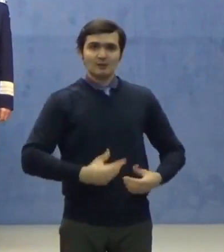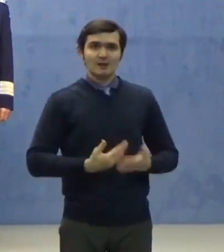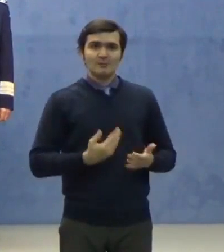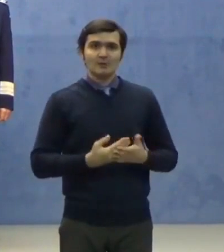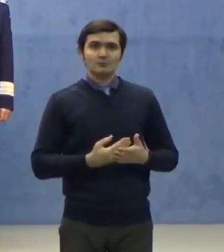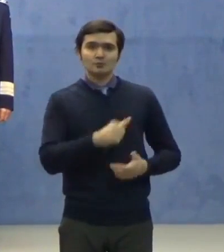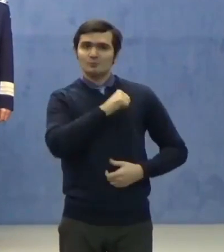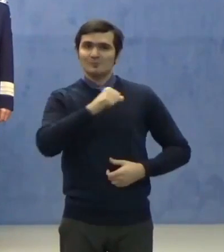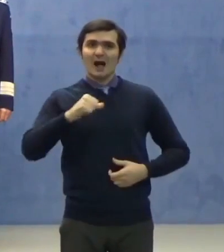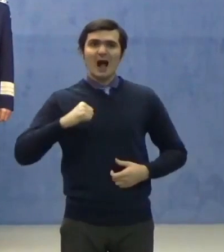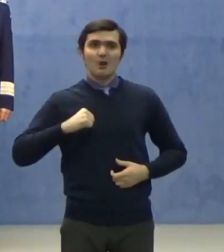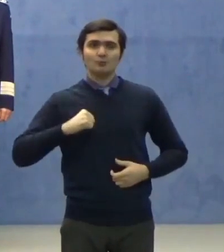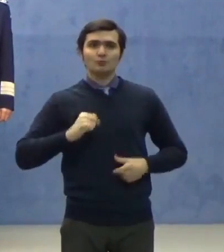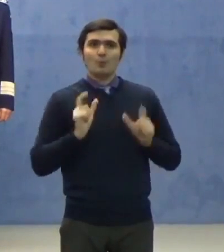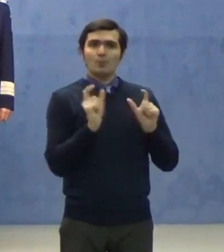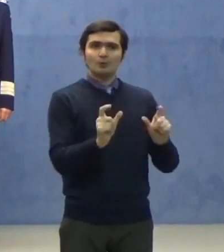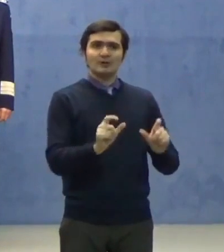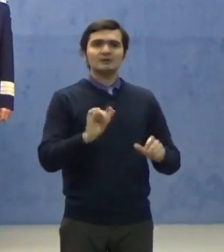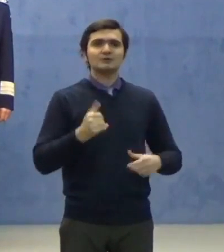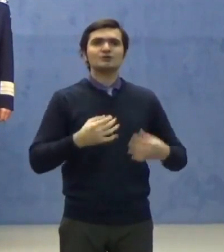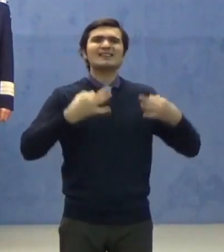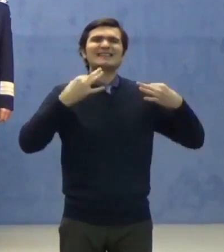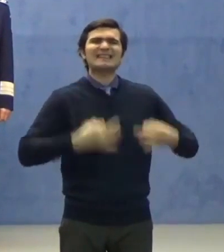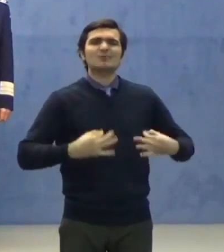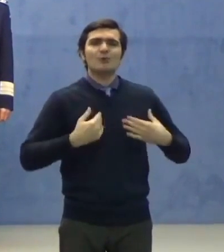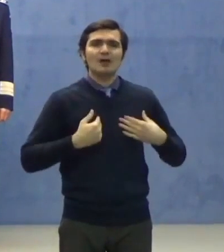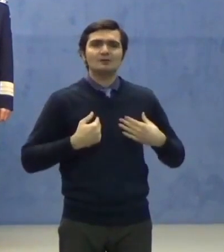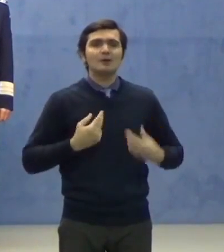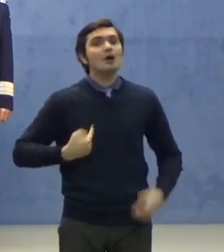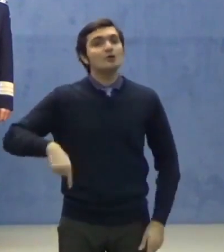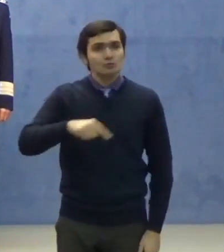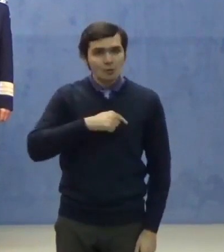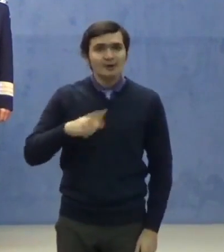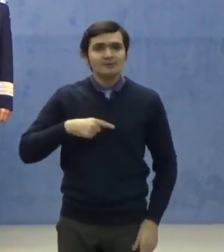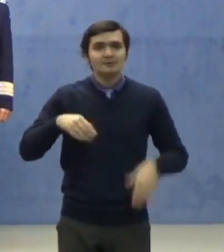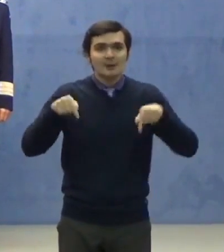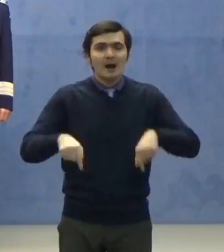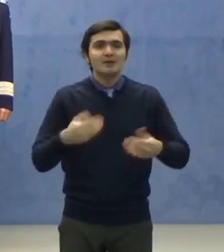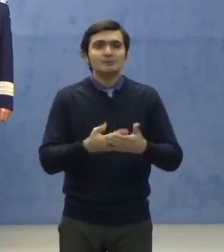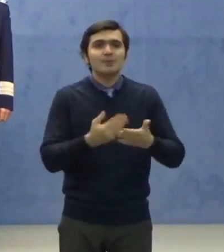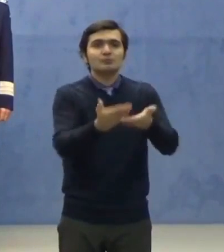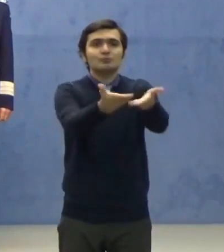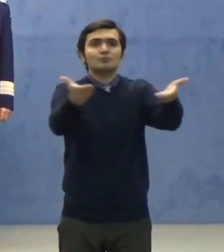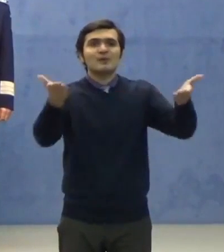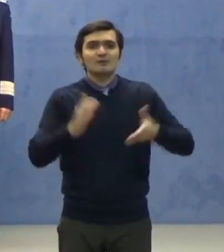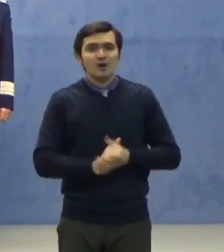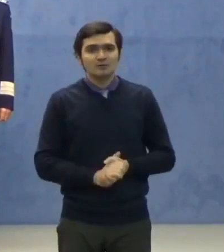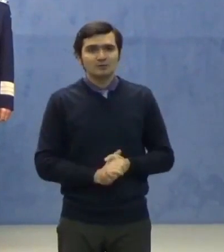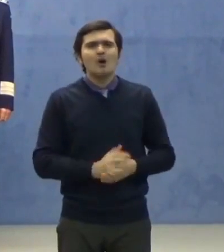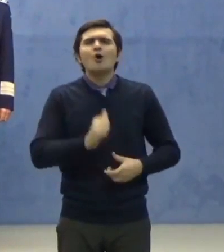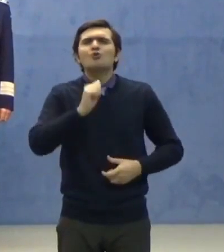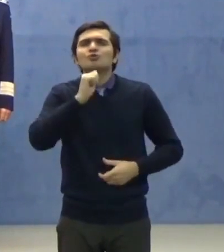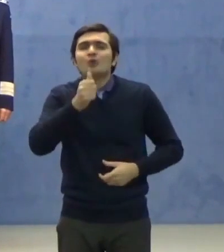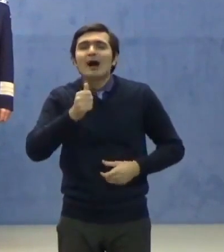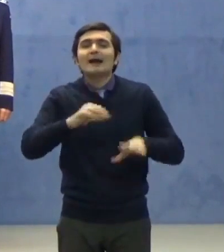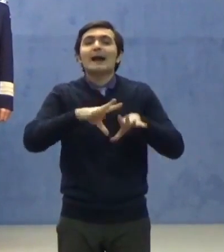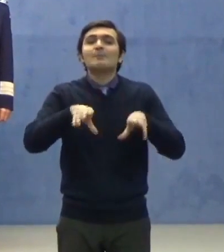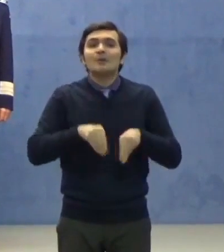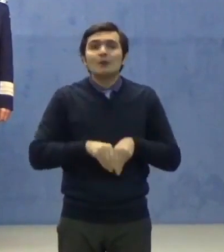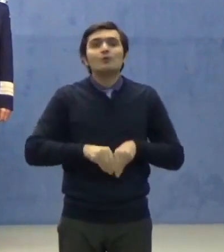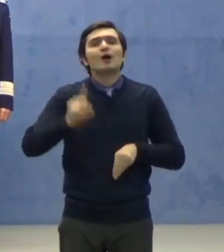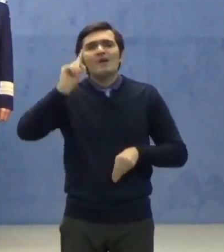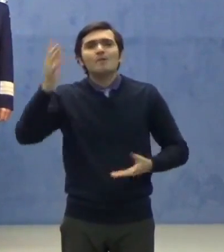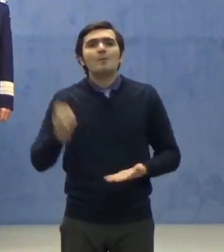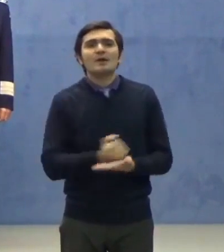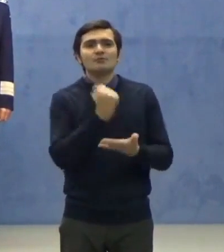autoprotecție și siguranță. Noi suntem aici pentru dumneavoastră și doar împreună vom